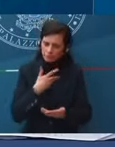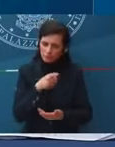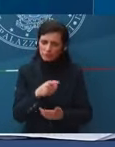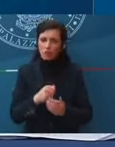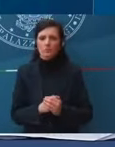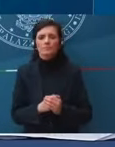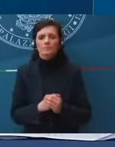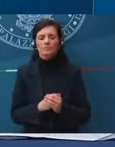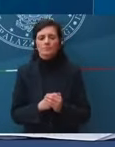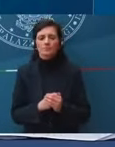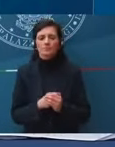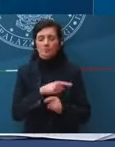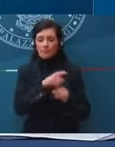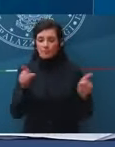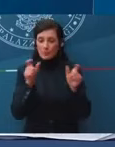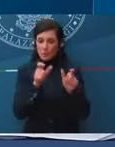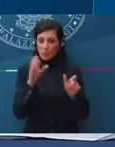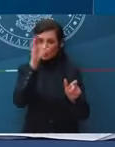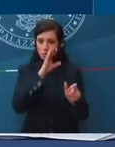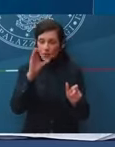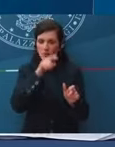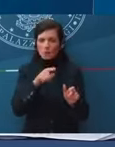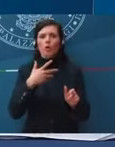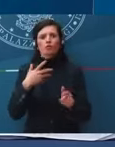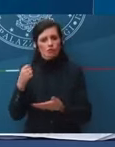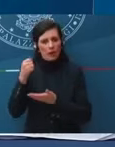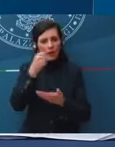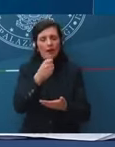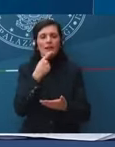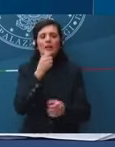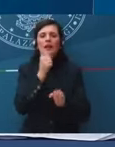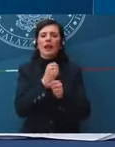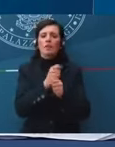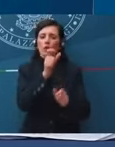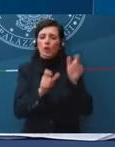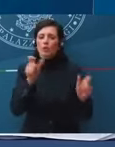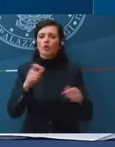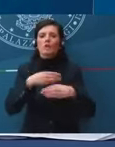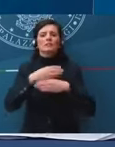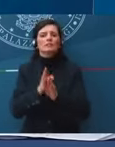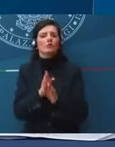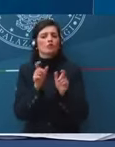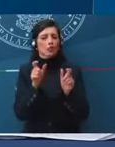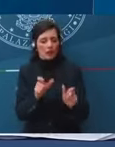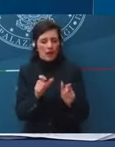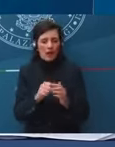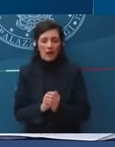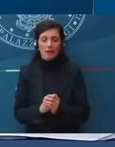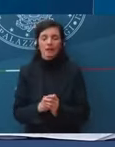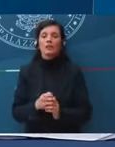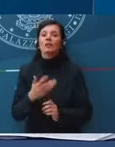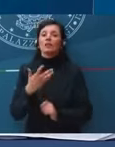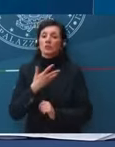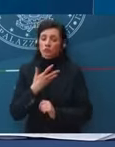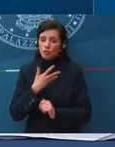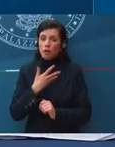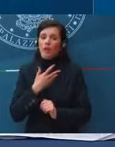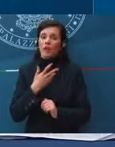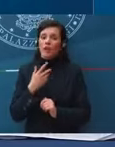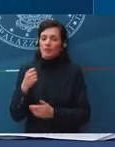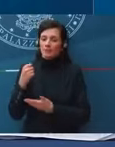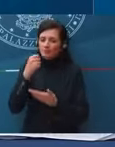degli interventi per i lavoratori stagionali, dell'intervento poi selettivo per